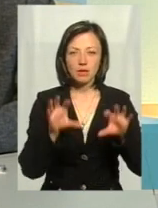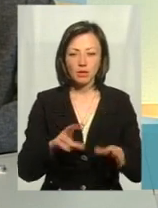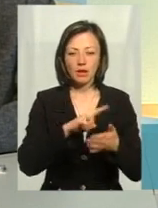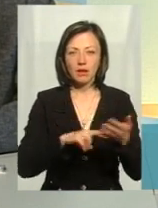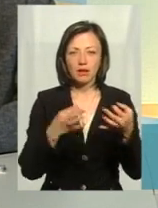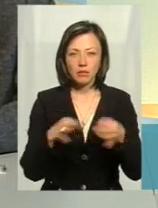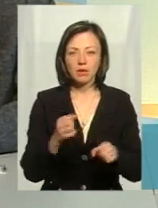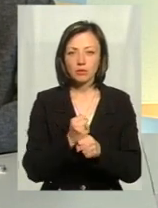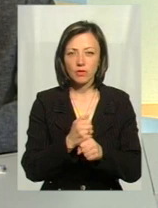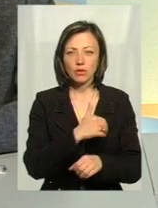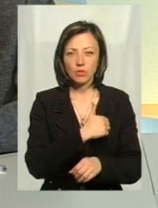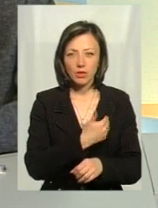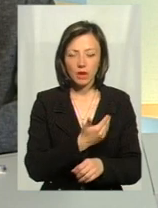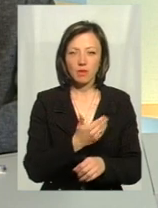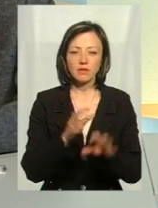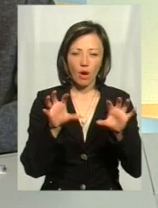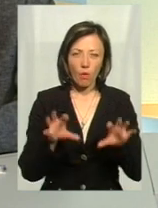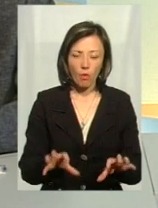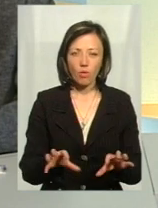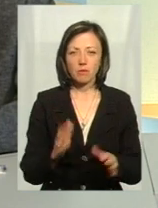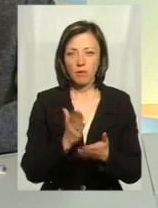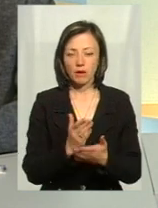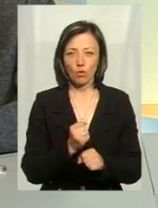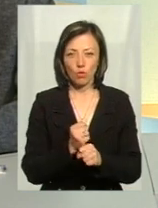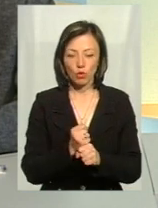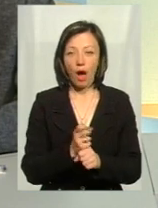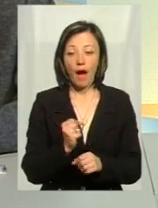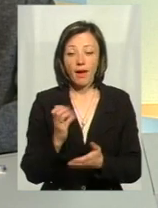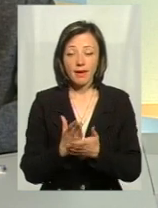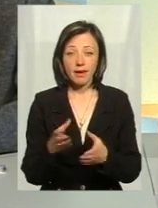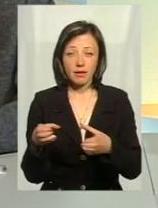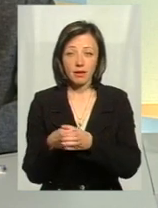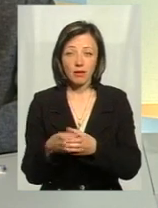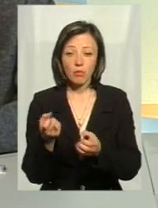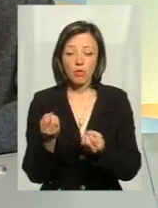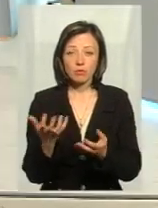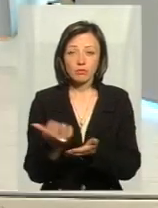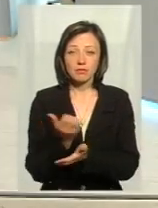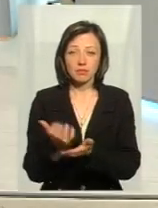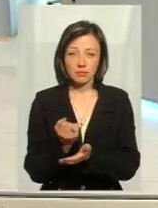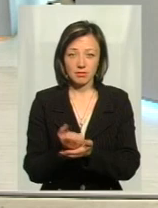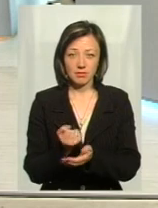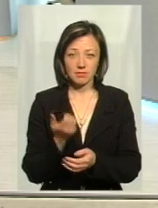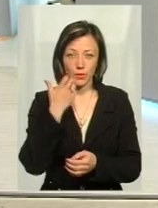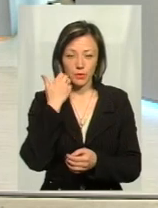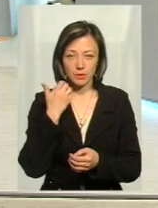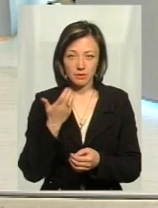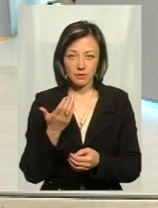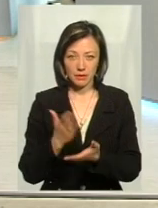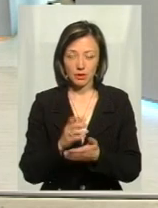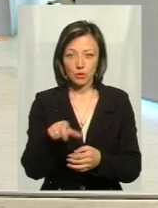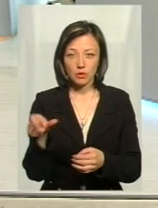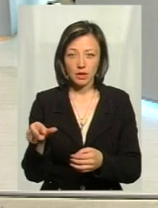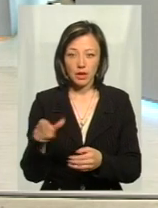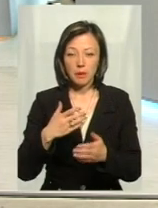які хочуть працювати, які хочуть в правовому полі працювати, які хочуть мати роботу. А є підзаробітчики, заробітчани, як ми їх називаємо. Він